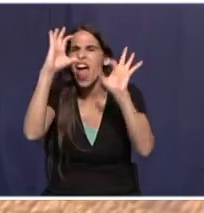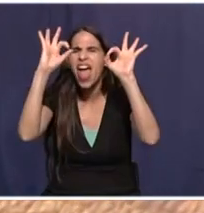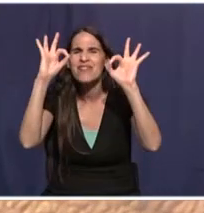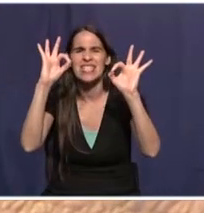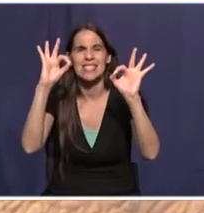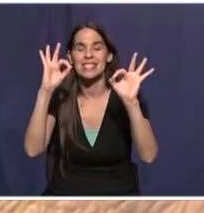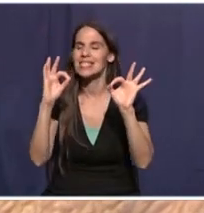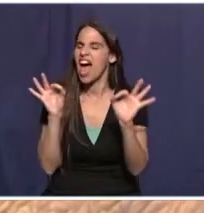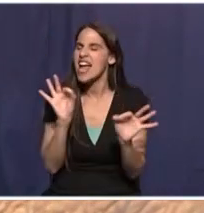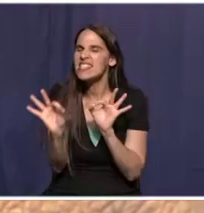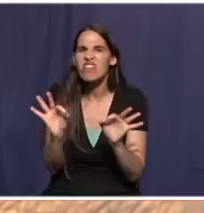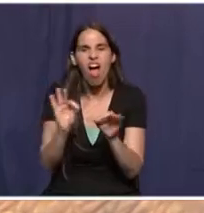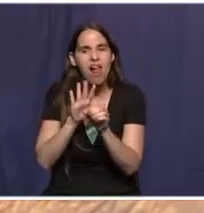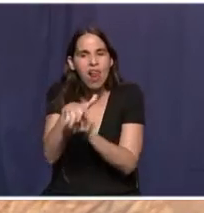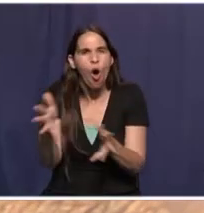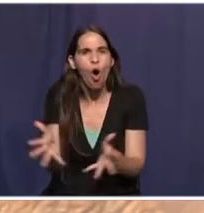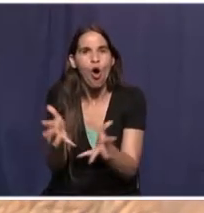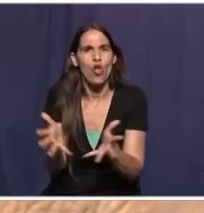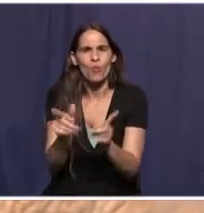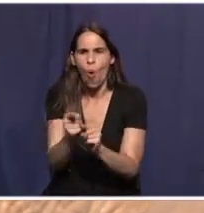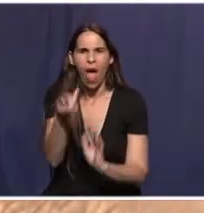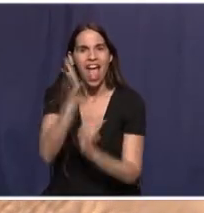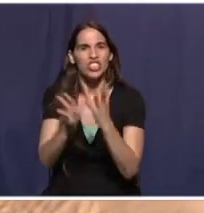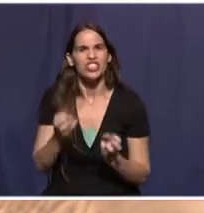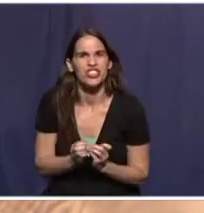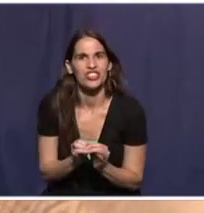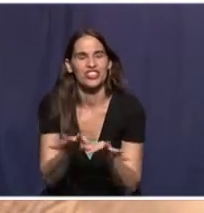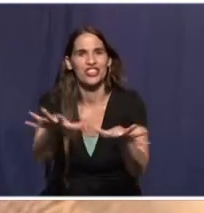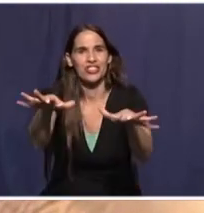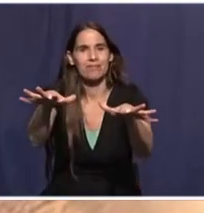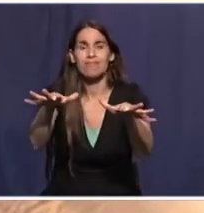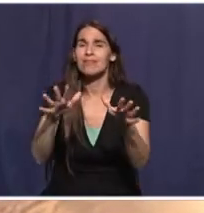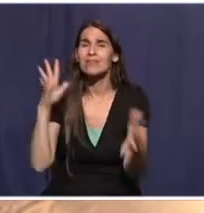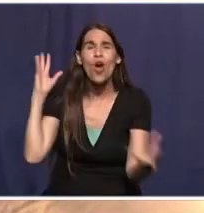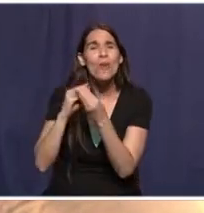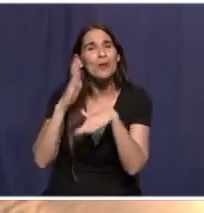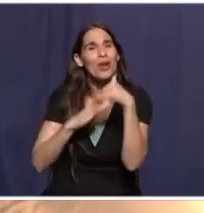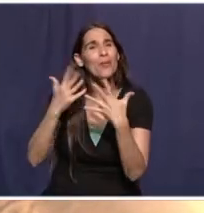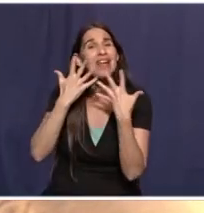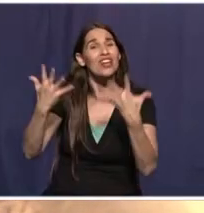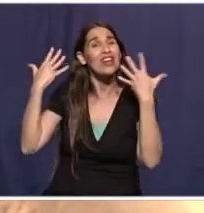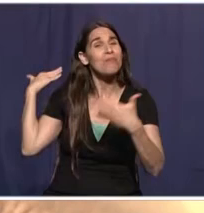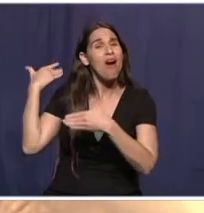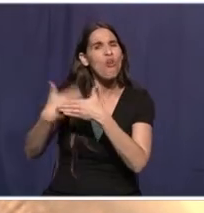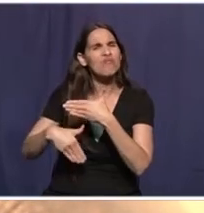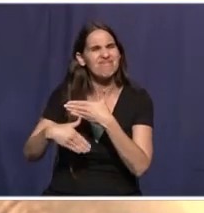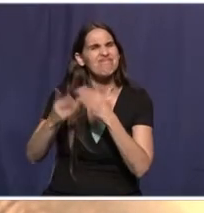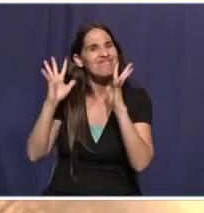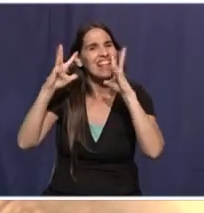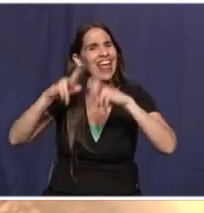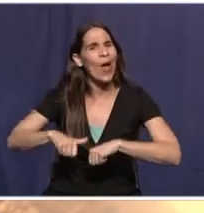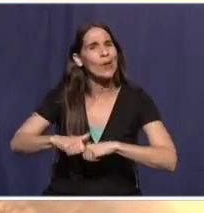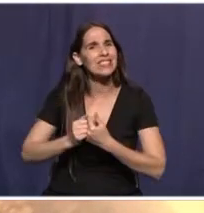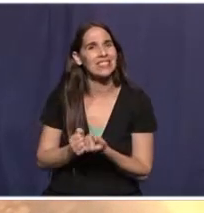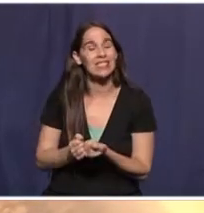הדהוד הסתה שמתפשטת כאש בשדה קוצים. כל מה שבנינו כאן בעשור האחרון עלו לקרוס. בשנים